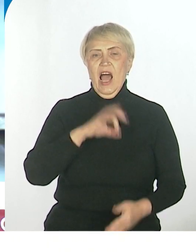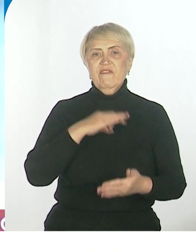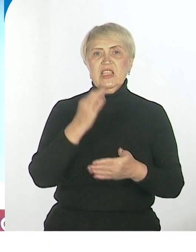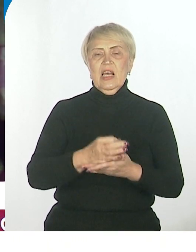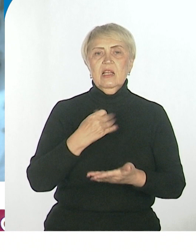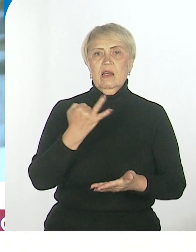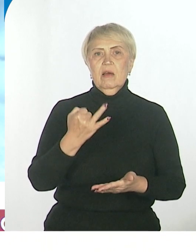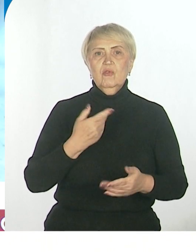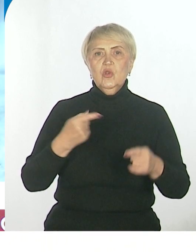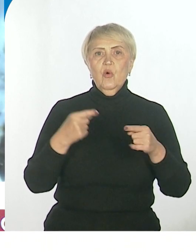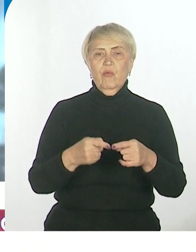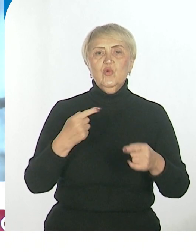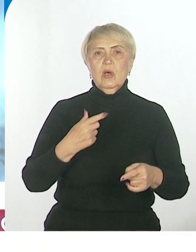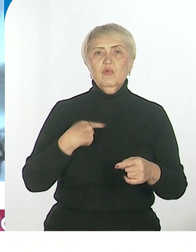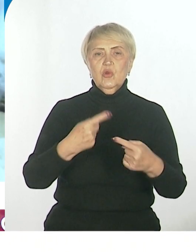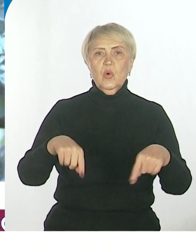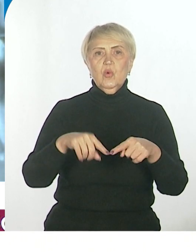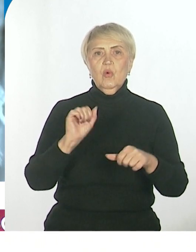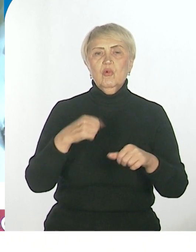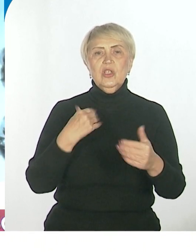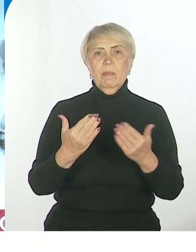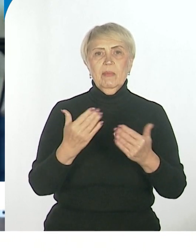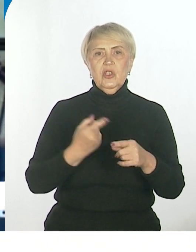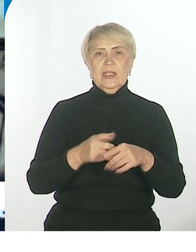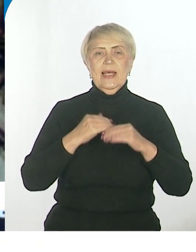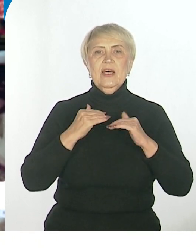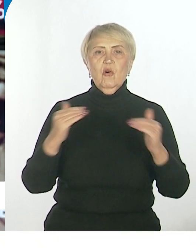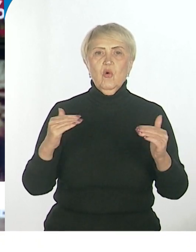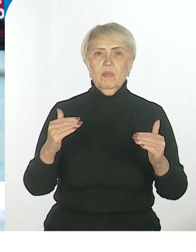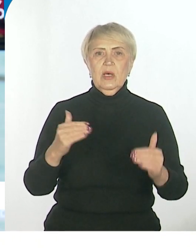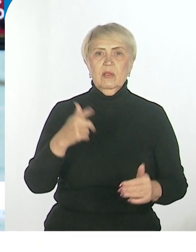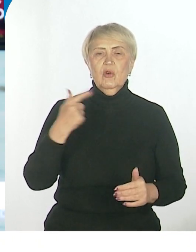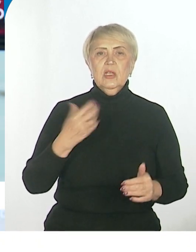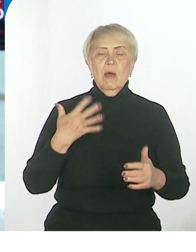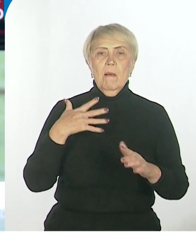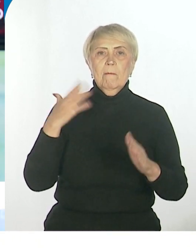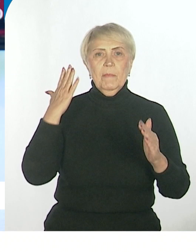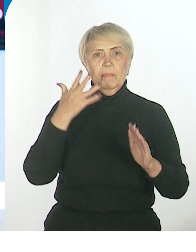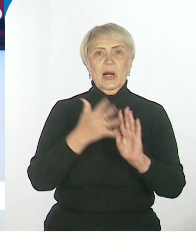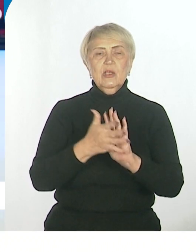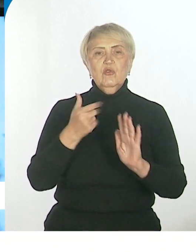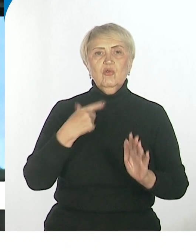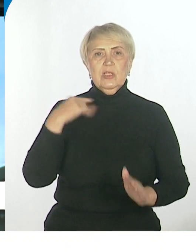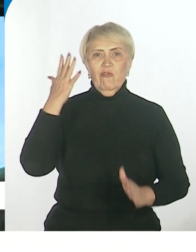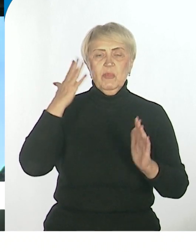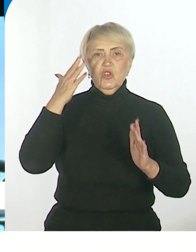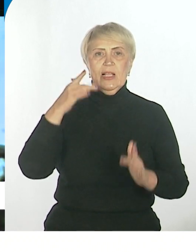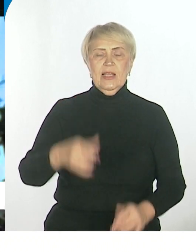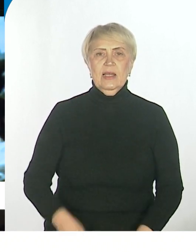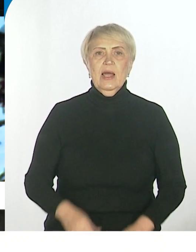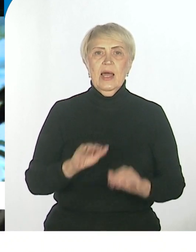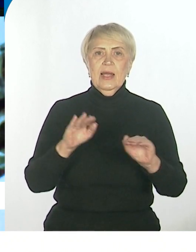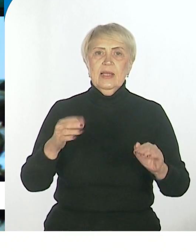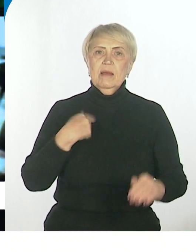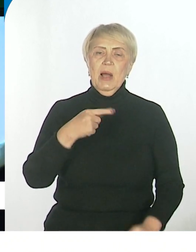узком кругу пообщаться, конечно, это огромное, производит на них впечатление, детям мы даже уже